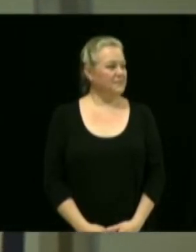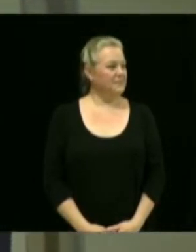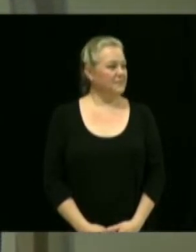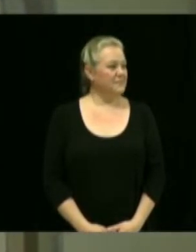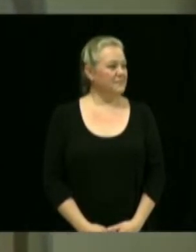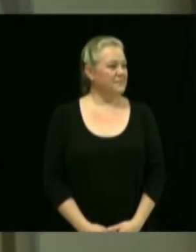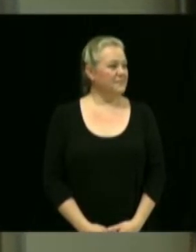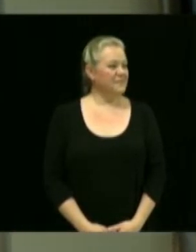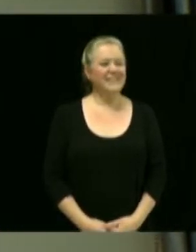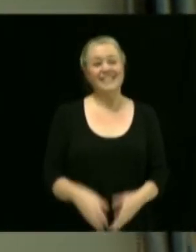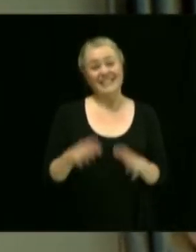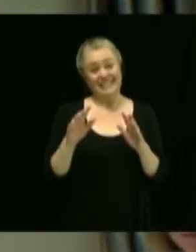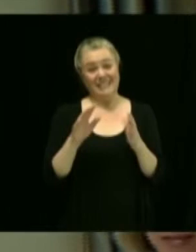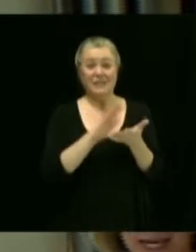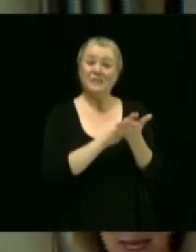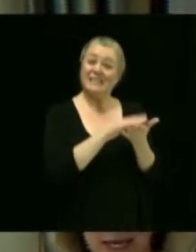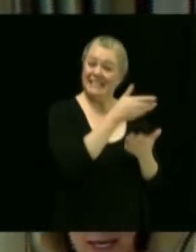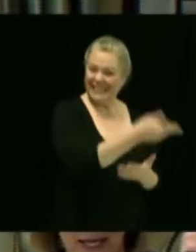Félicitations.